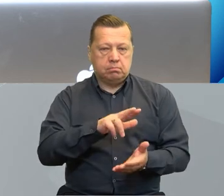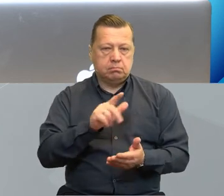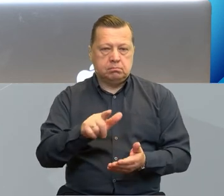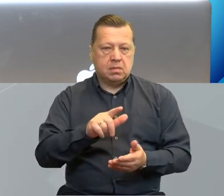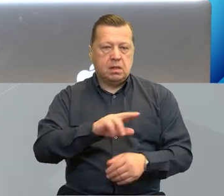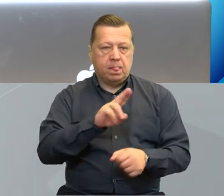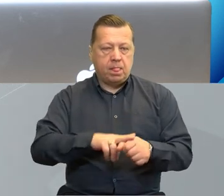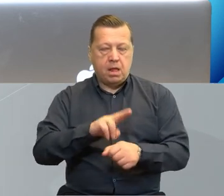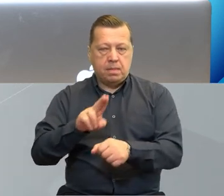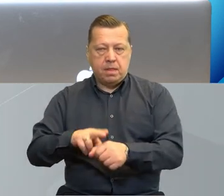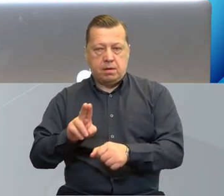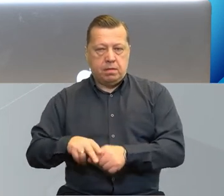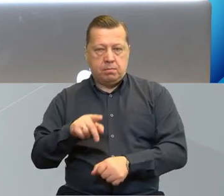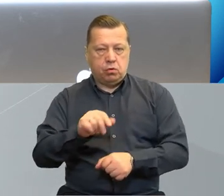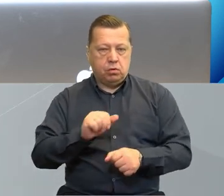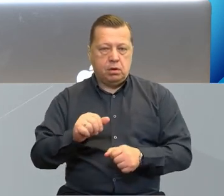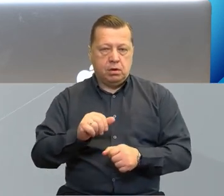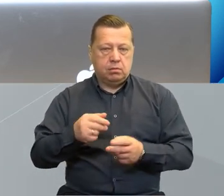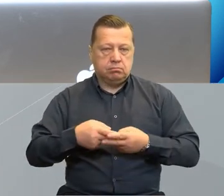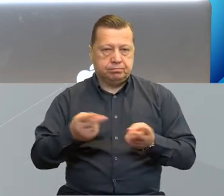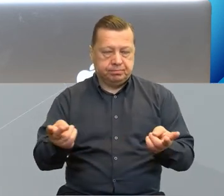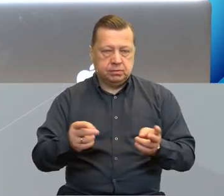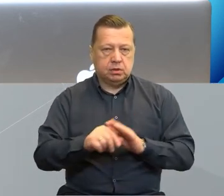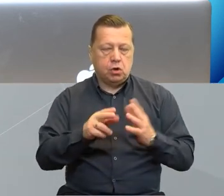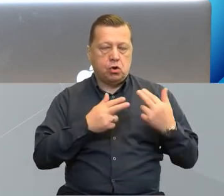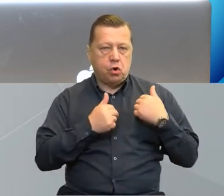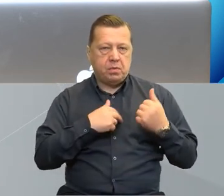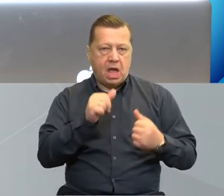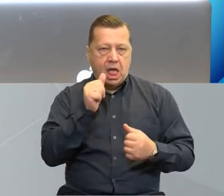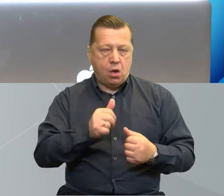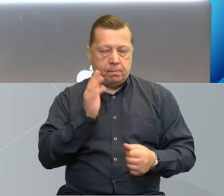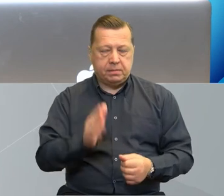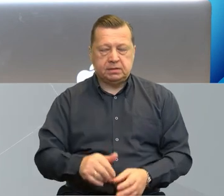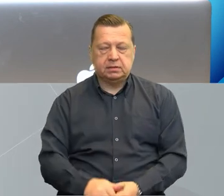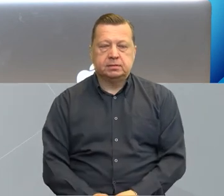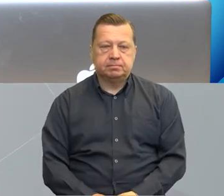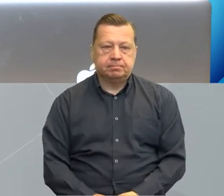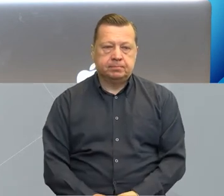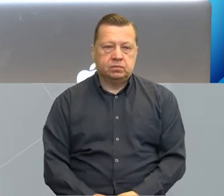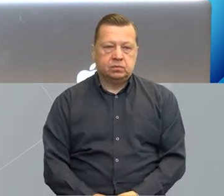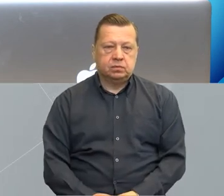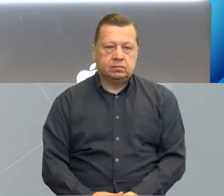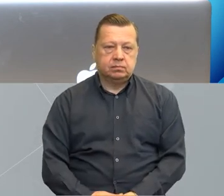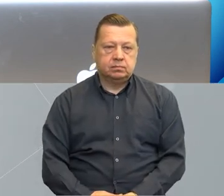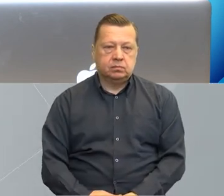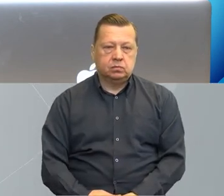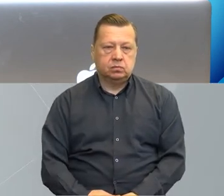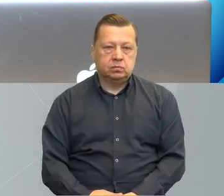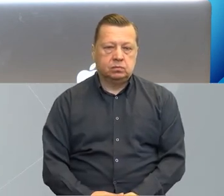daty przekazania programów do Komisji Europejskiej, do zatwierdzenia przez Komisję Europejską.